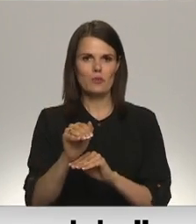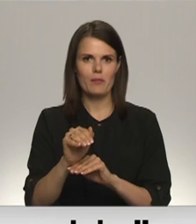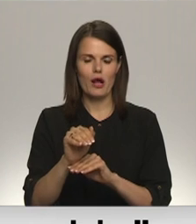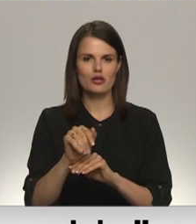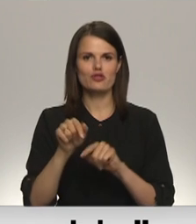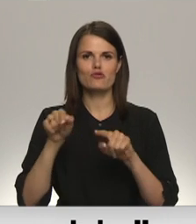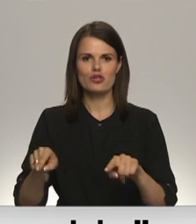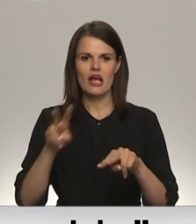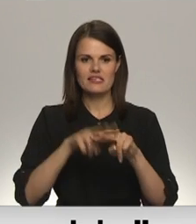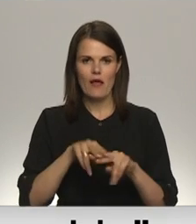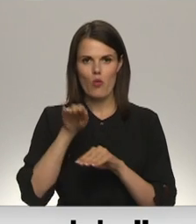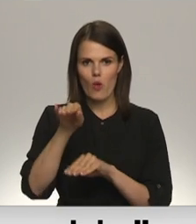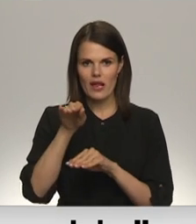āros.